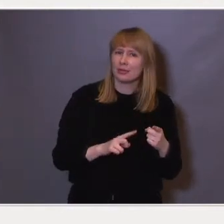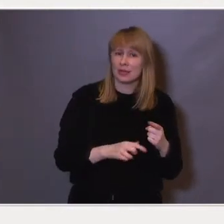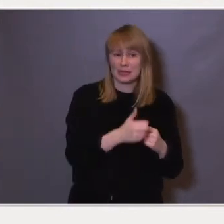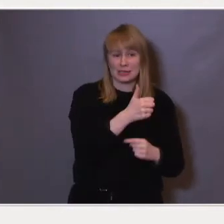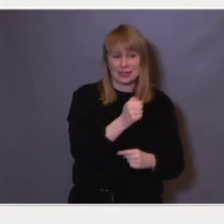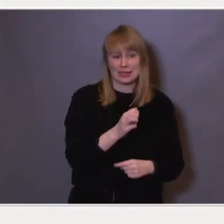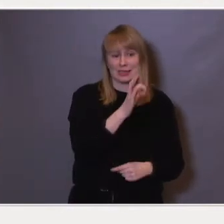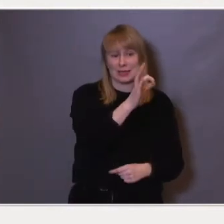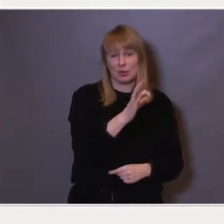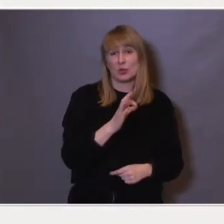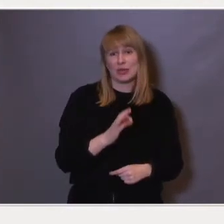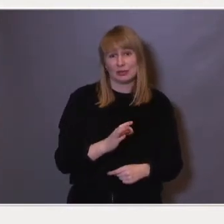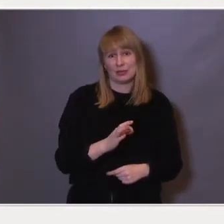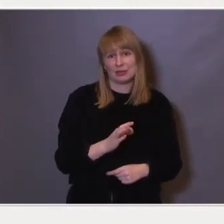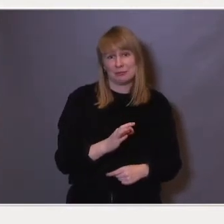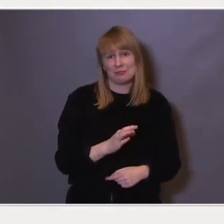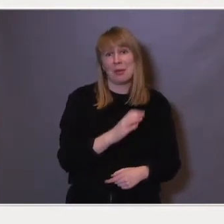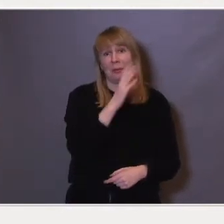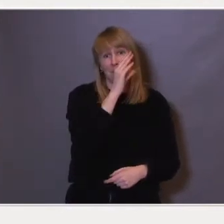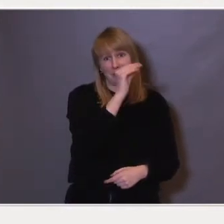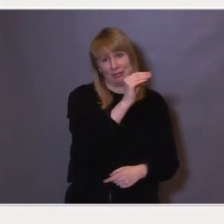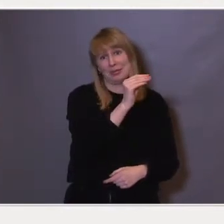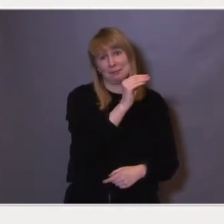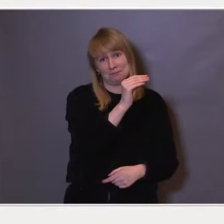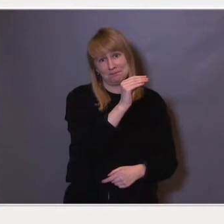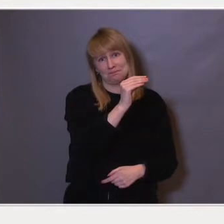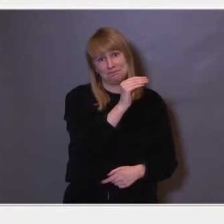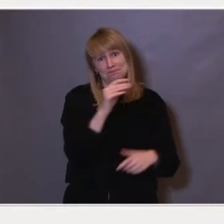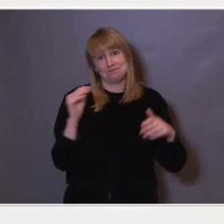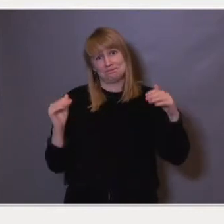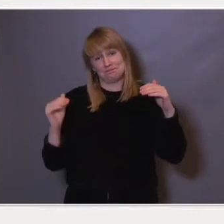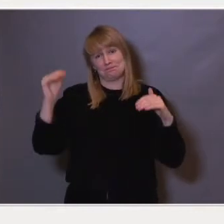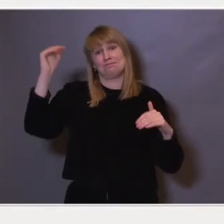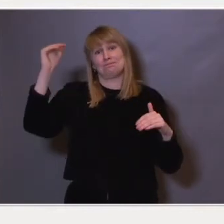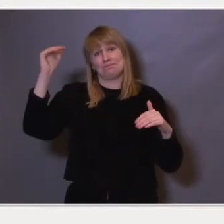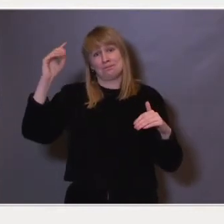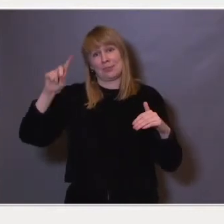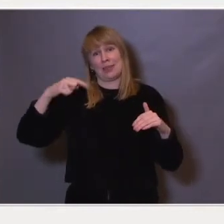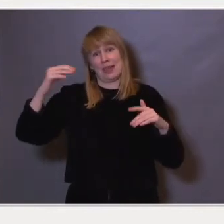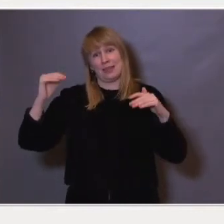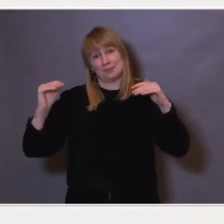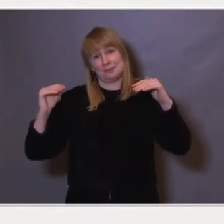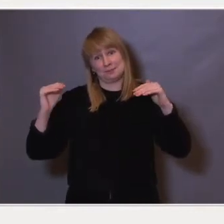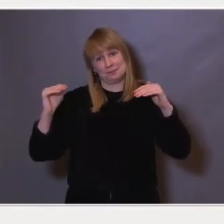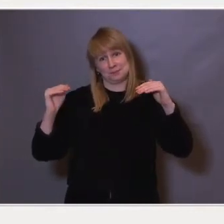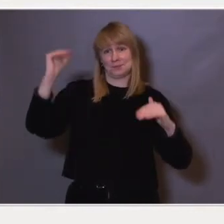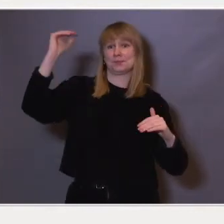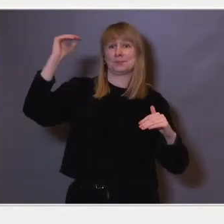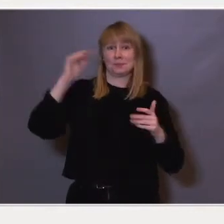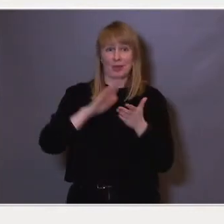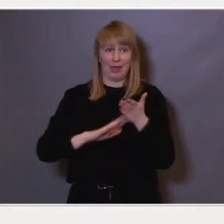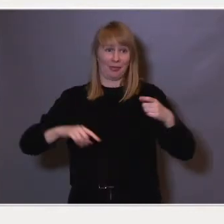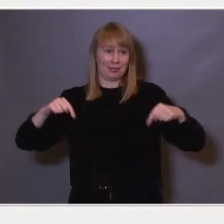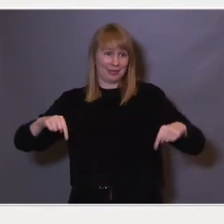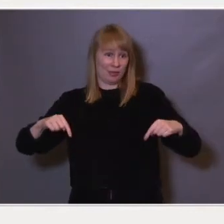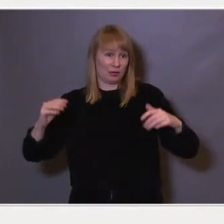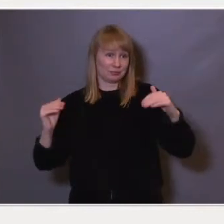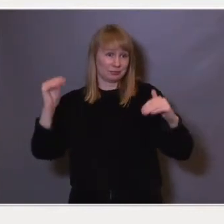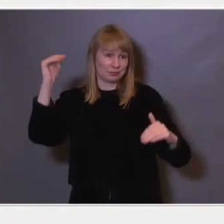60 prosent, ca. av norske menn. Altså et enda mye større gap enn i dag.